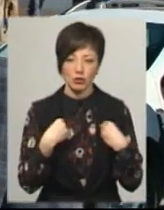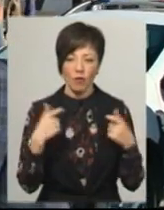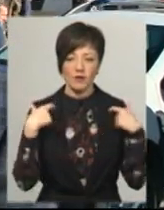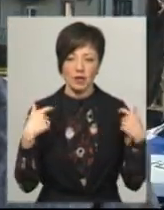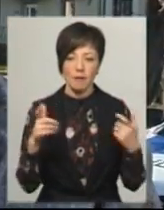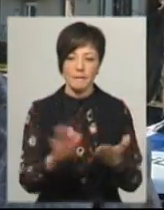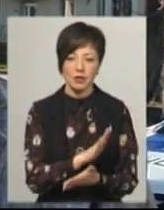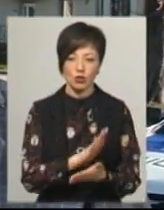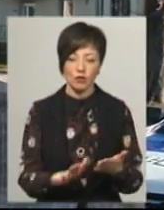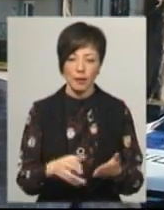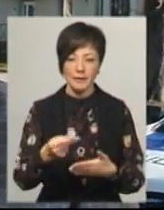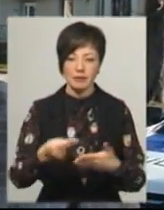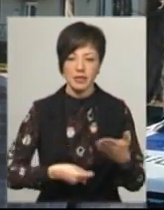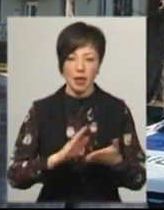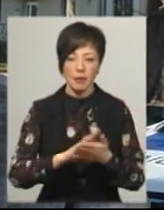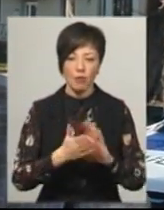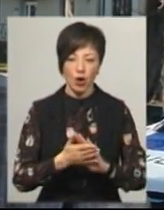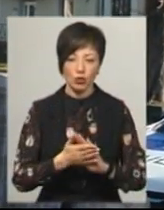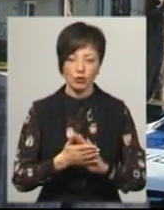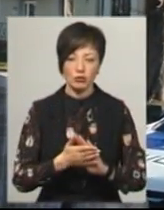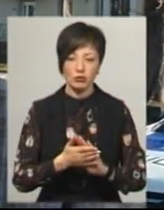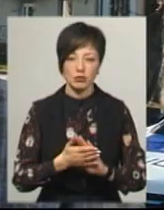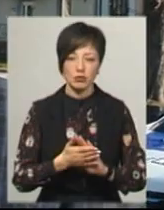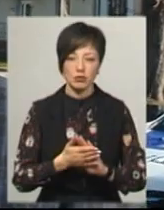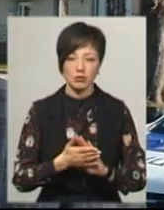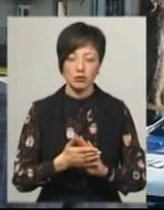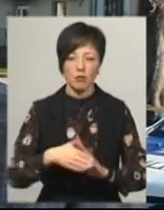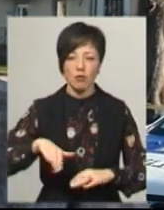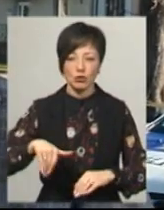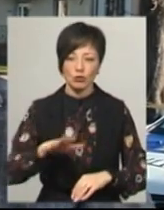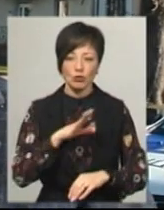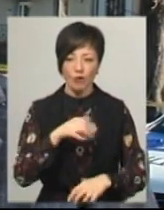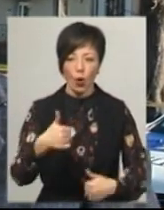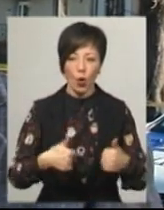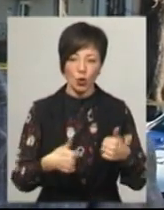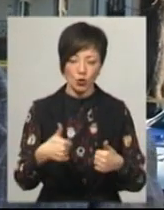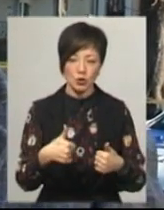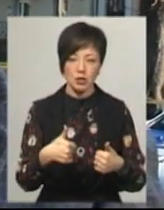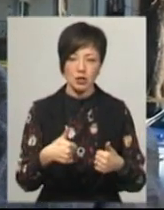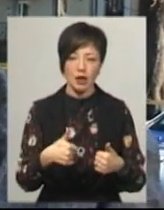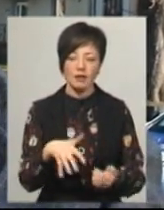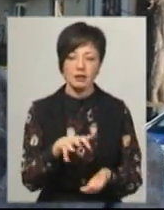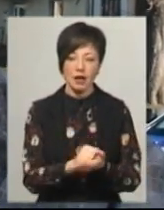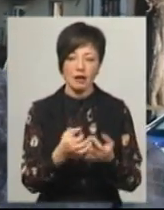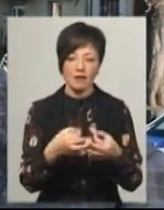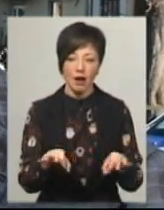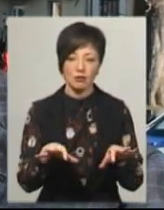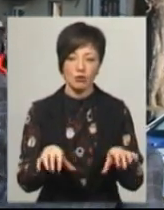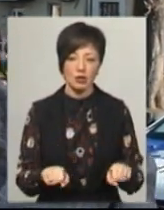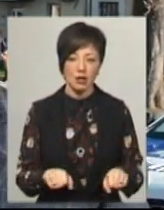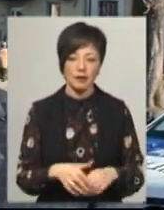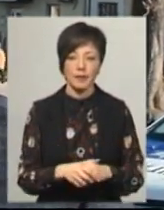офіцерам, безкоштовно. Підписали меморандум, потім відповідно був конкурс на заняття лакантних посад, нам по